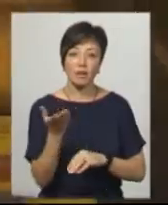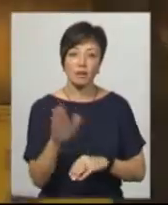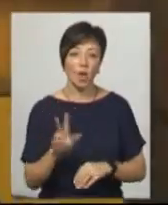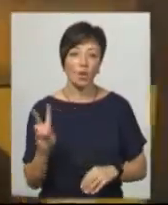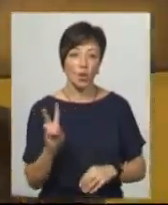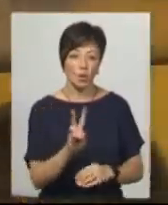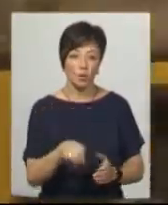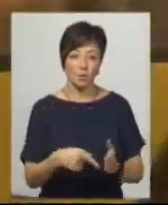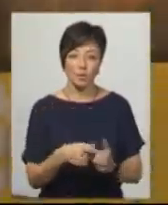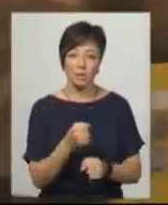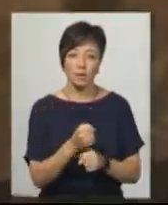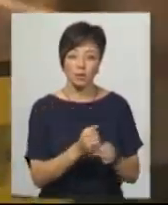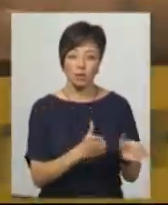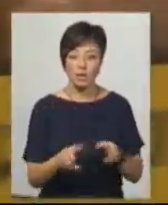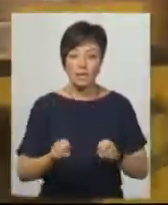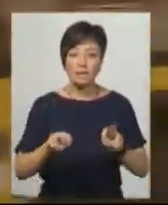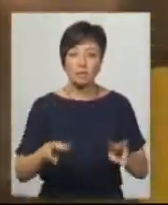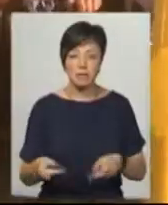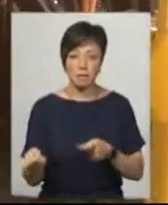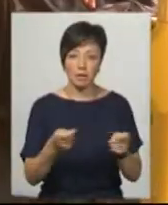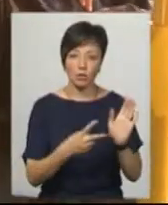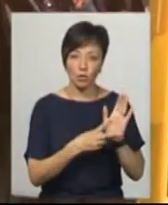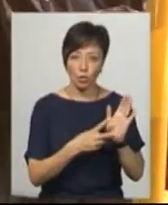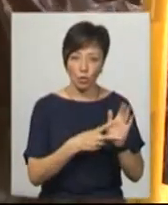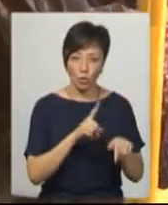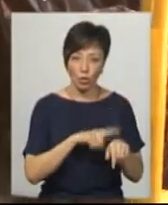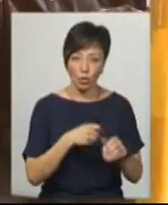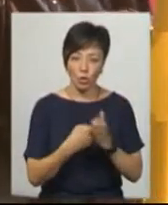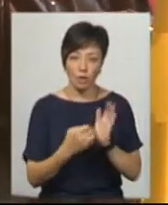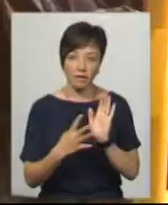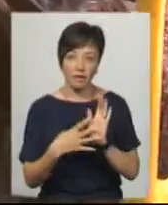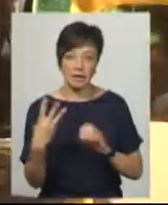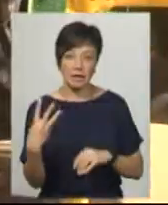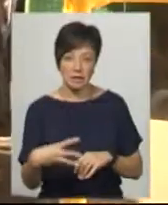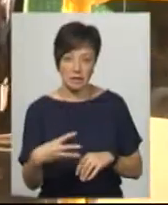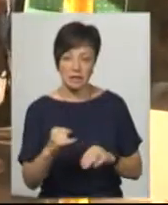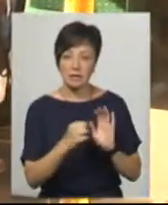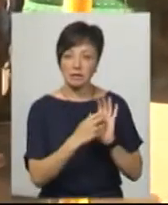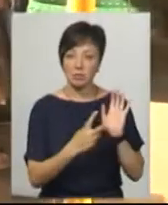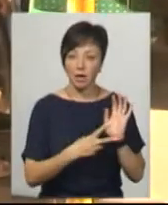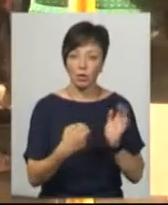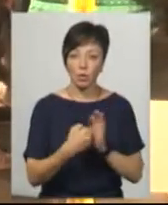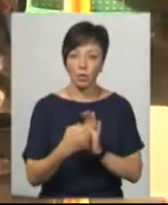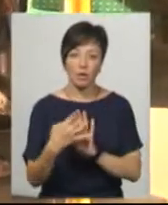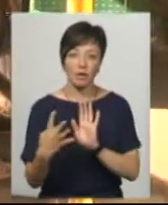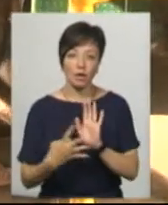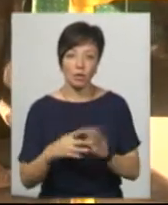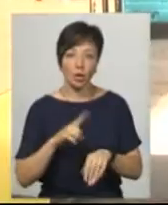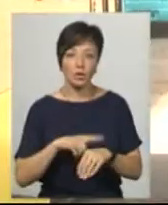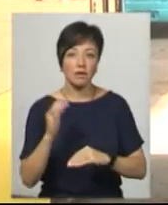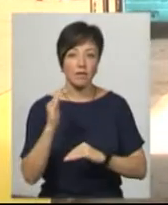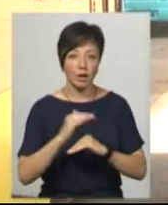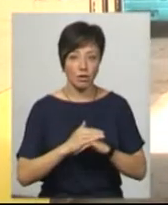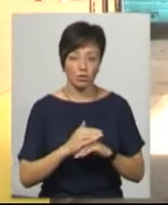місті, котрі працюють в режимі спецперевезень з 7-ї години ранку до 9.30 і з 17-ї до 19-ї години